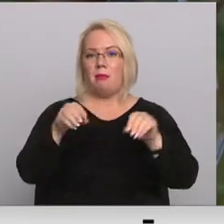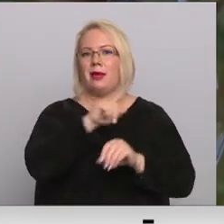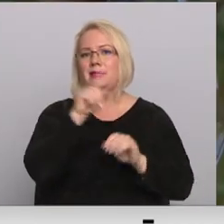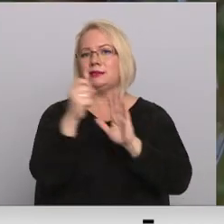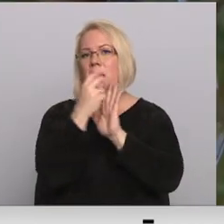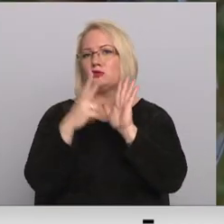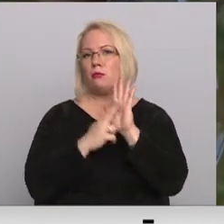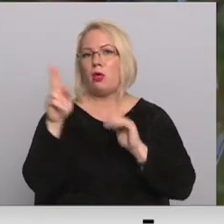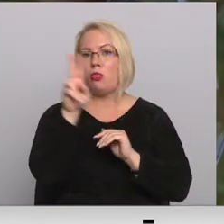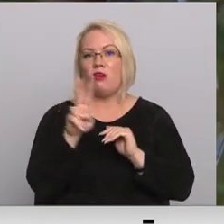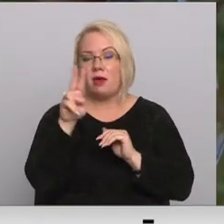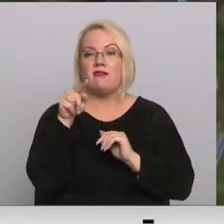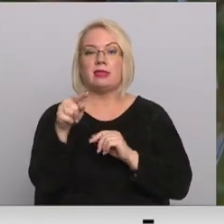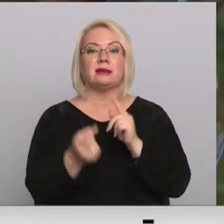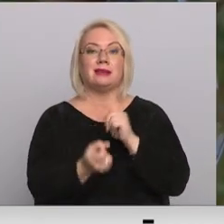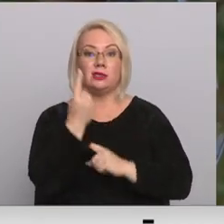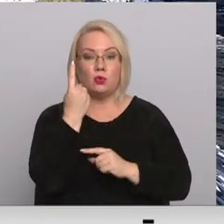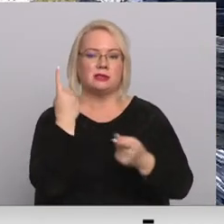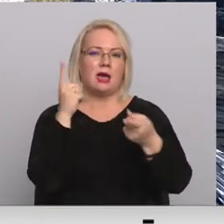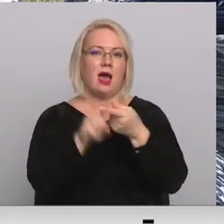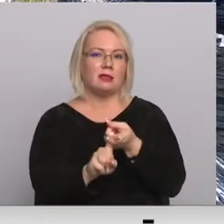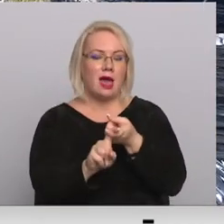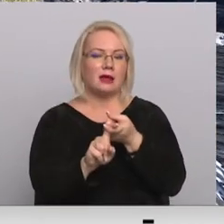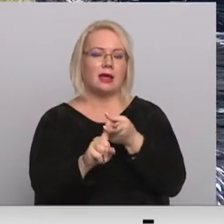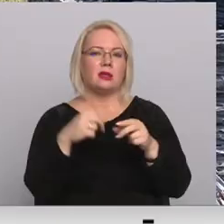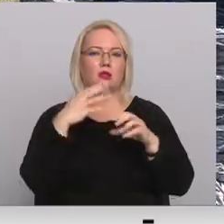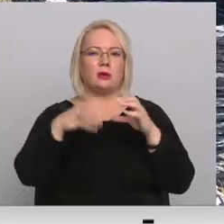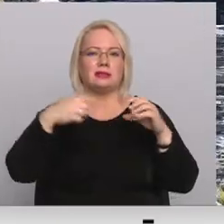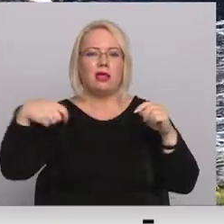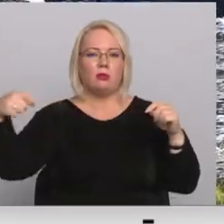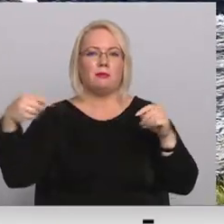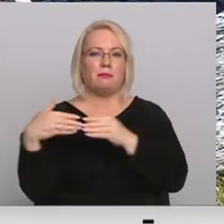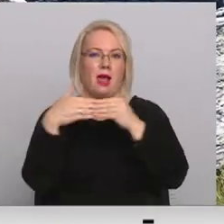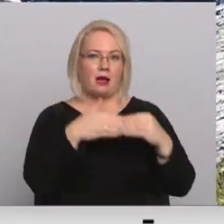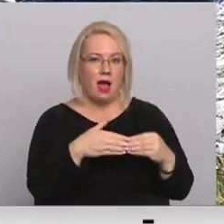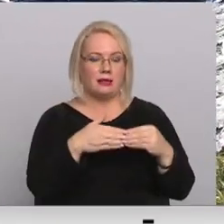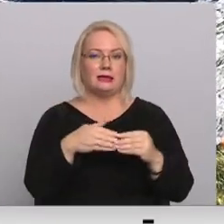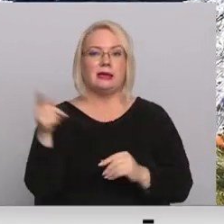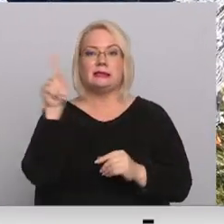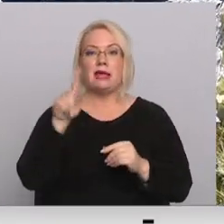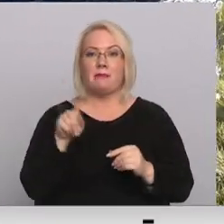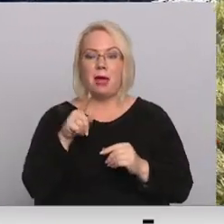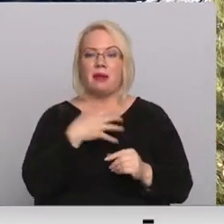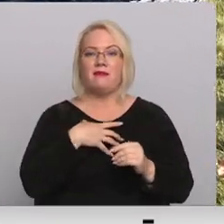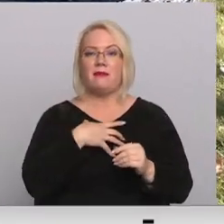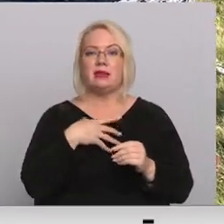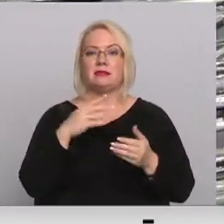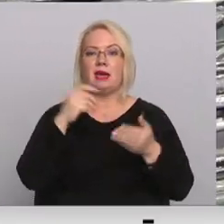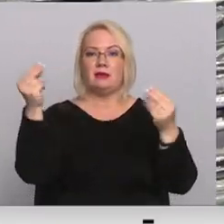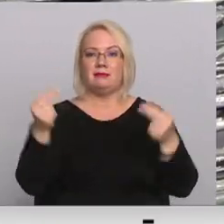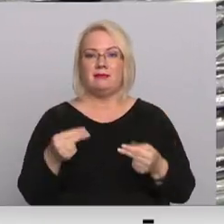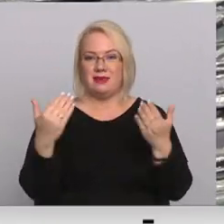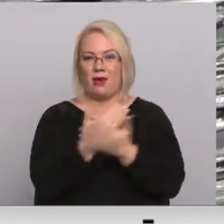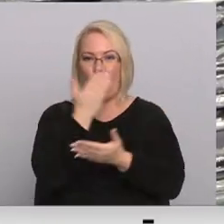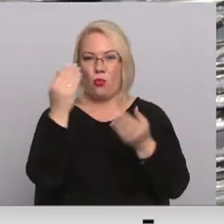bet vai tas izdosies lielā mērā atkarīgs no laicīgas dzeloņstieples piegādes? Lai gan septembrī nācās slēgt jaunu līgumu par